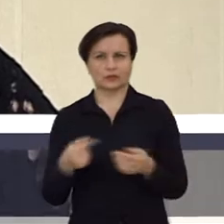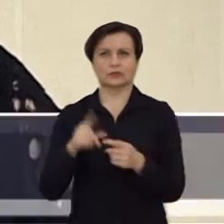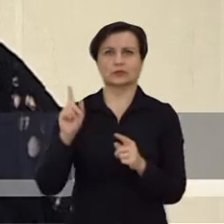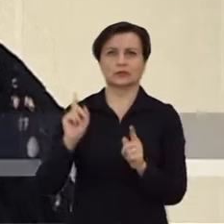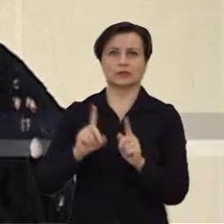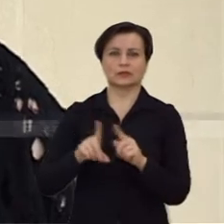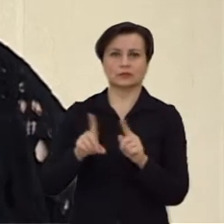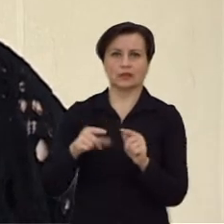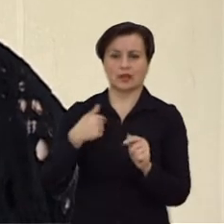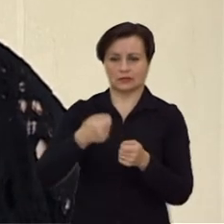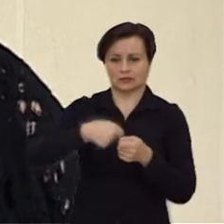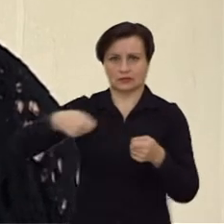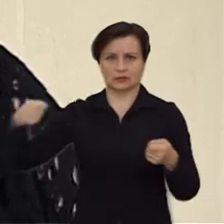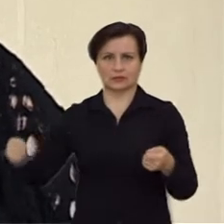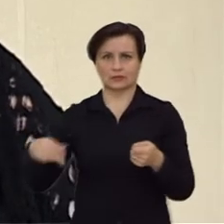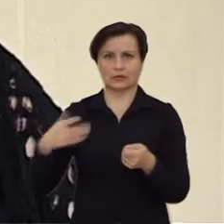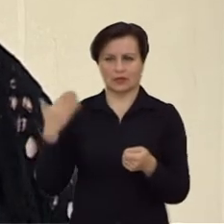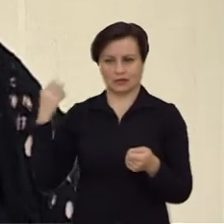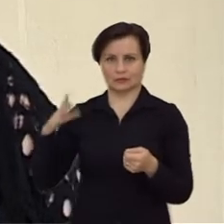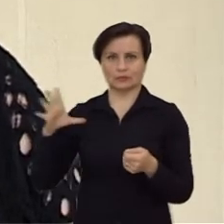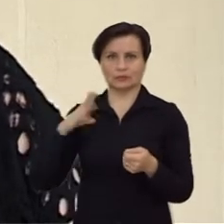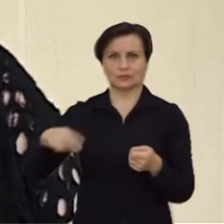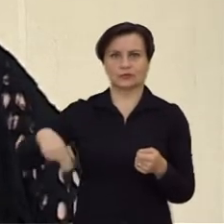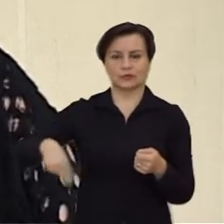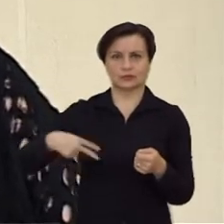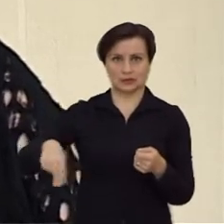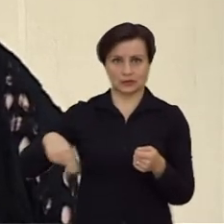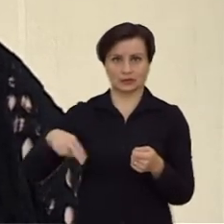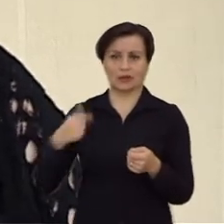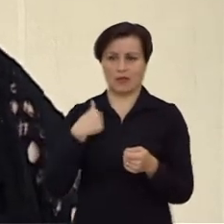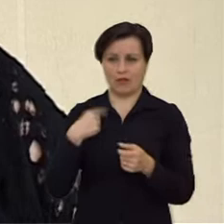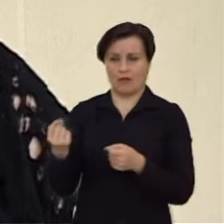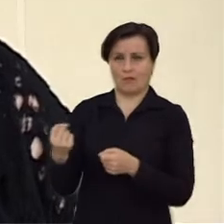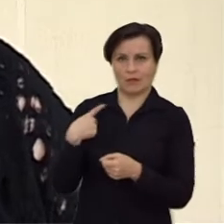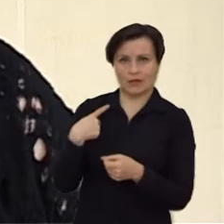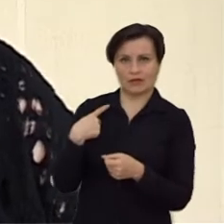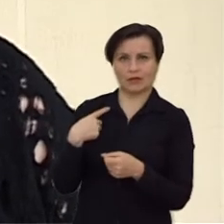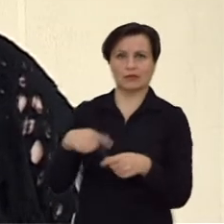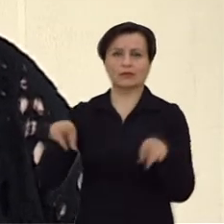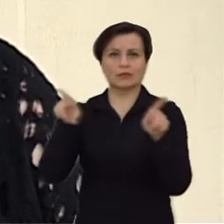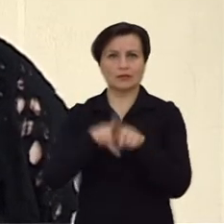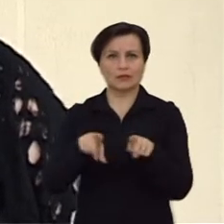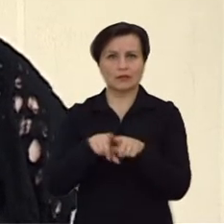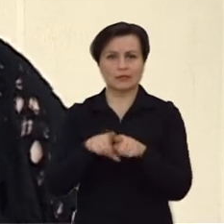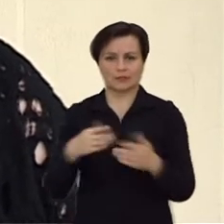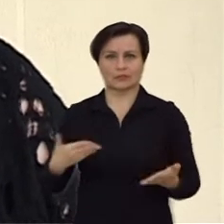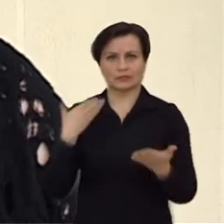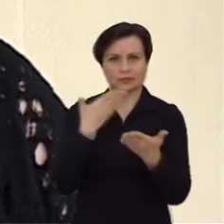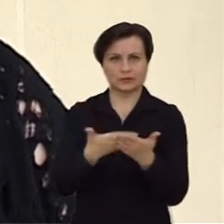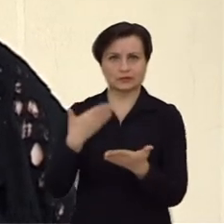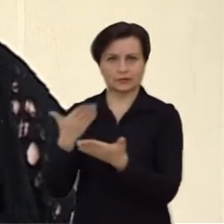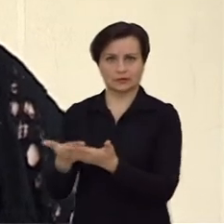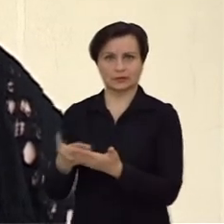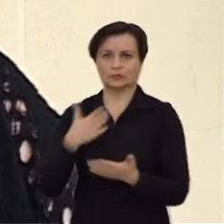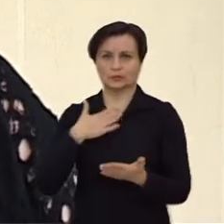ties dama buvusio direktoriaus Dangiro Kačinsko tradicijas, irgi esu įpareigota irgi kažkaip tai pristatyti